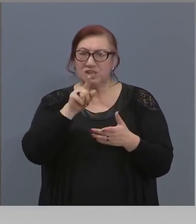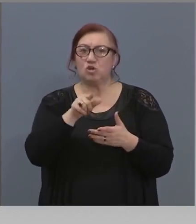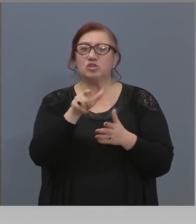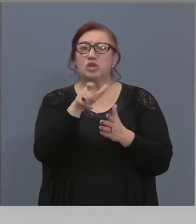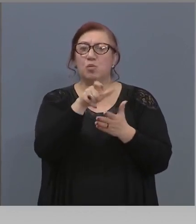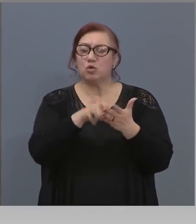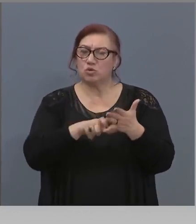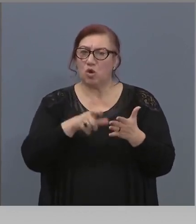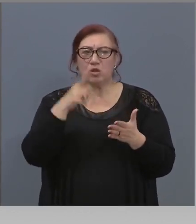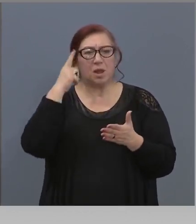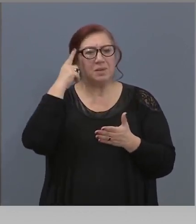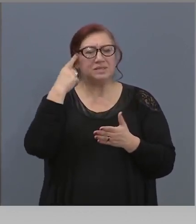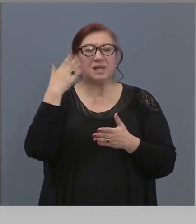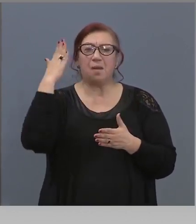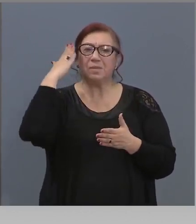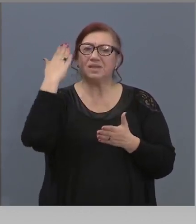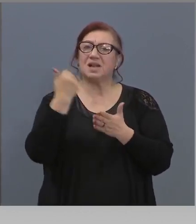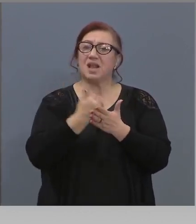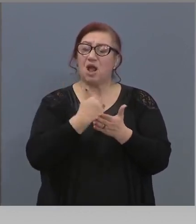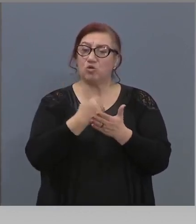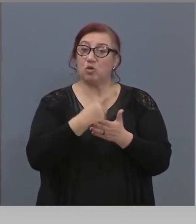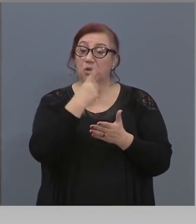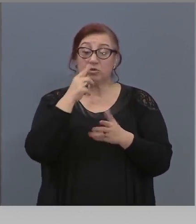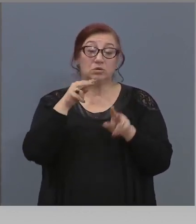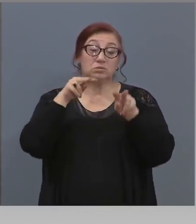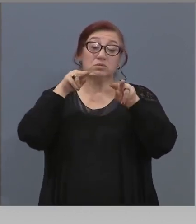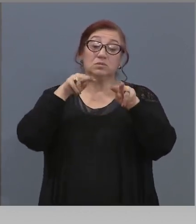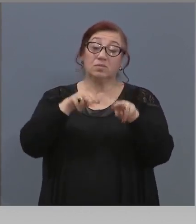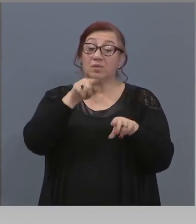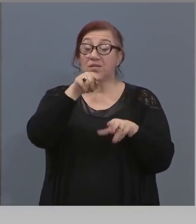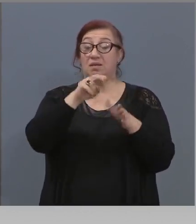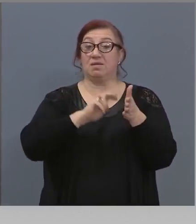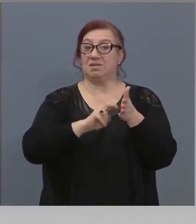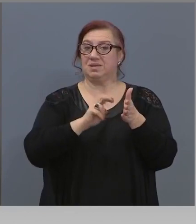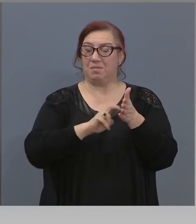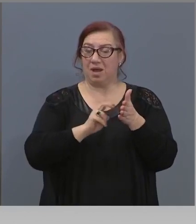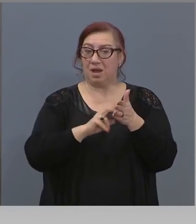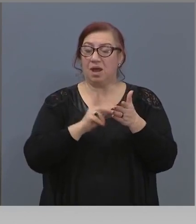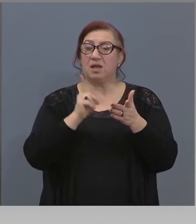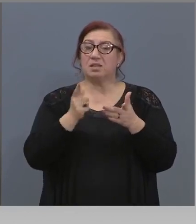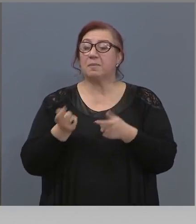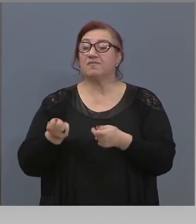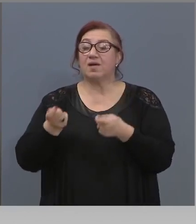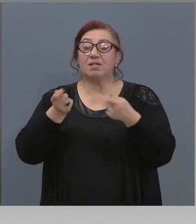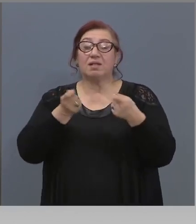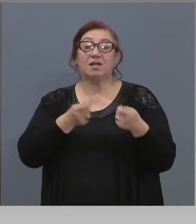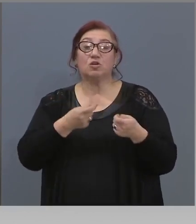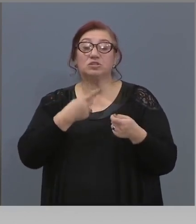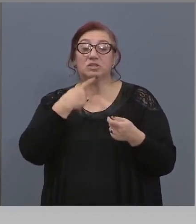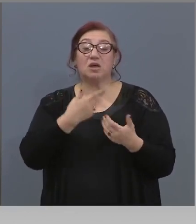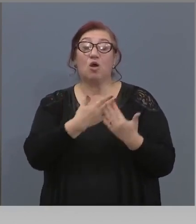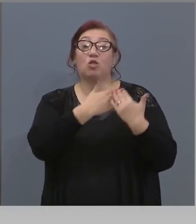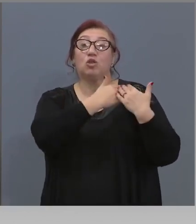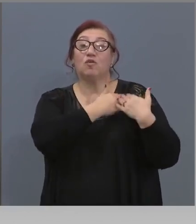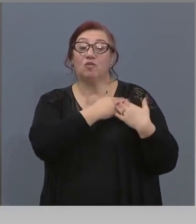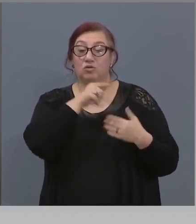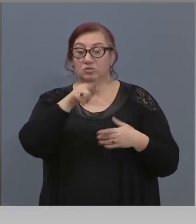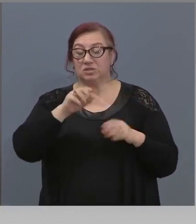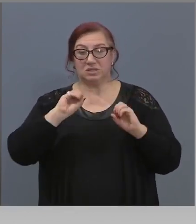Министерство на економиката като принципал на Българската банка за развитие трябва да понесе някаква вина за случилото се?